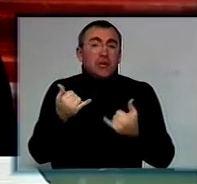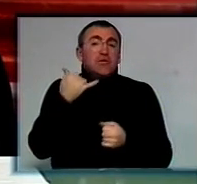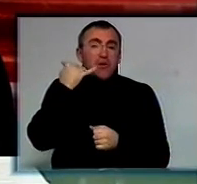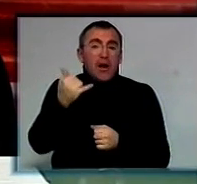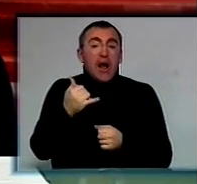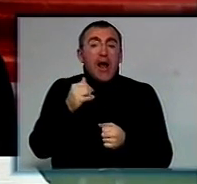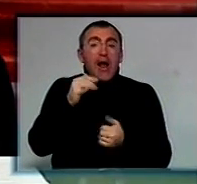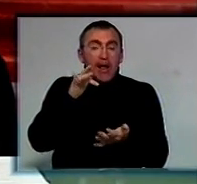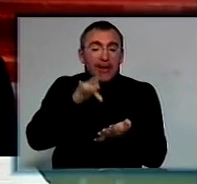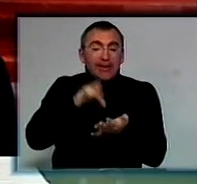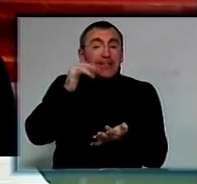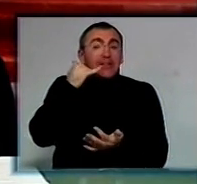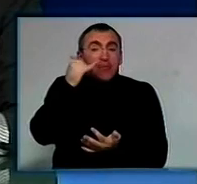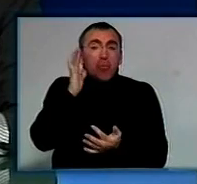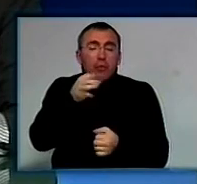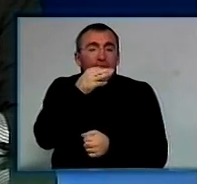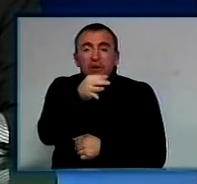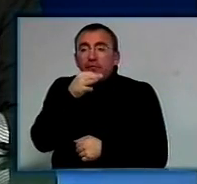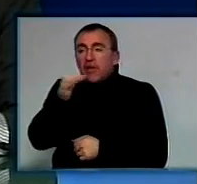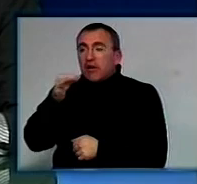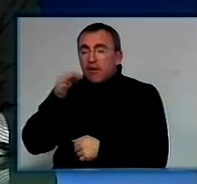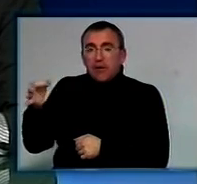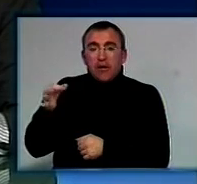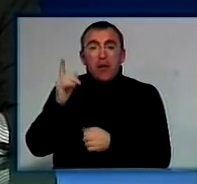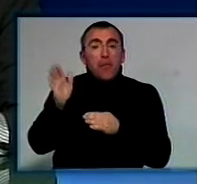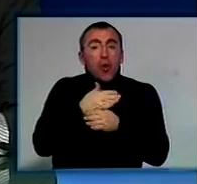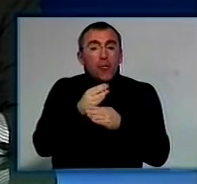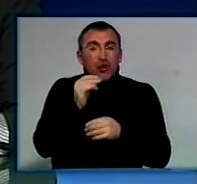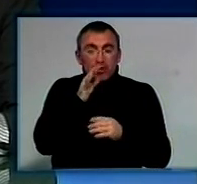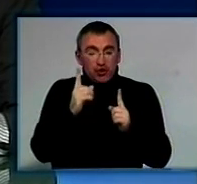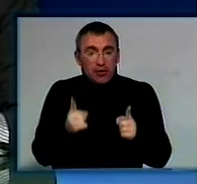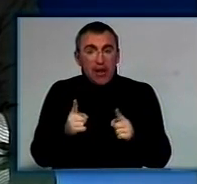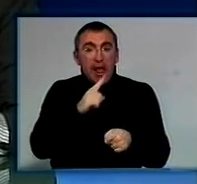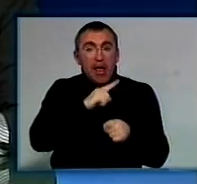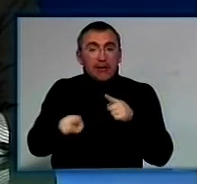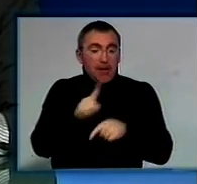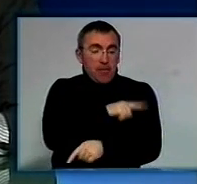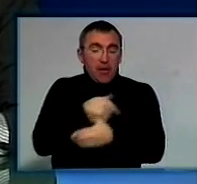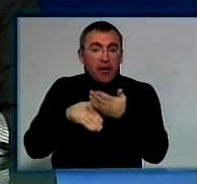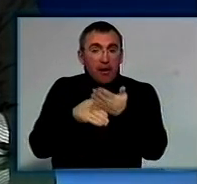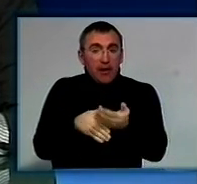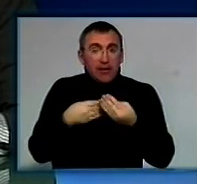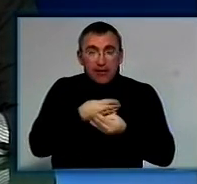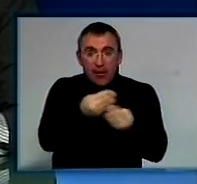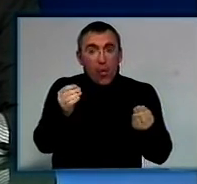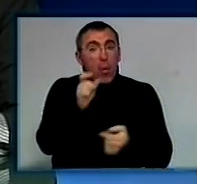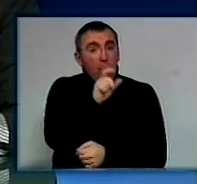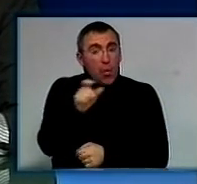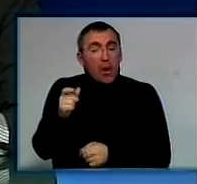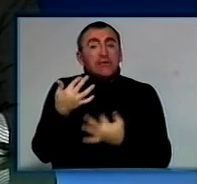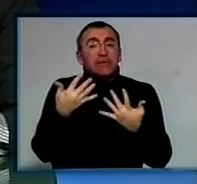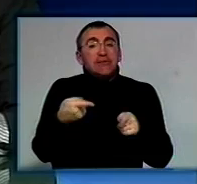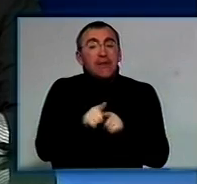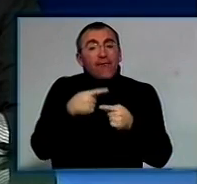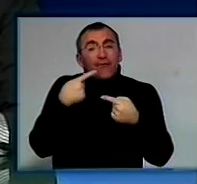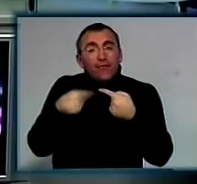диспетчер буде відповідати на ці дзвінки. Ви вже називали проміжок часу, за який екстрена медична допомога надаватиметься людям. Скажіть, наскільки це